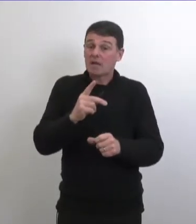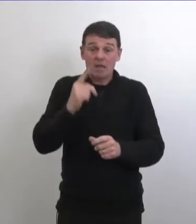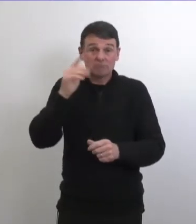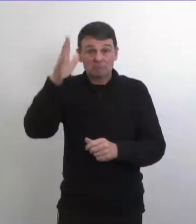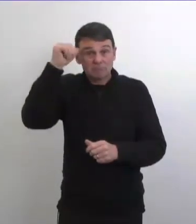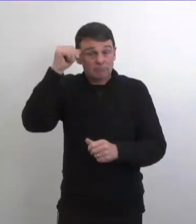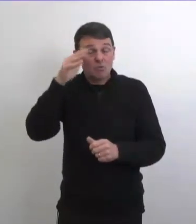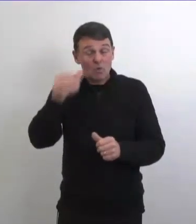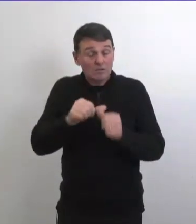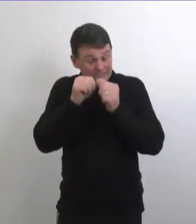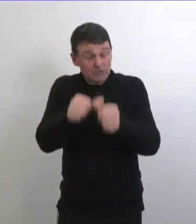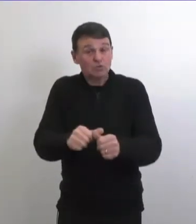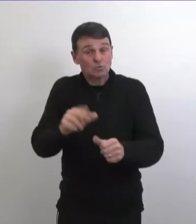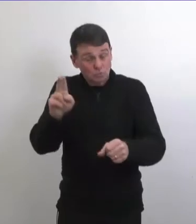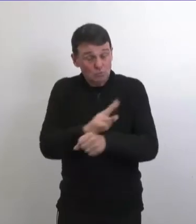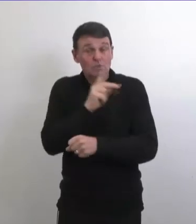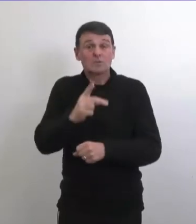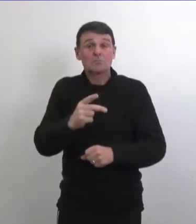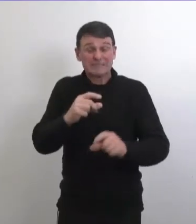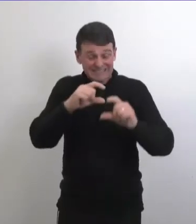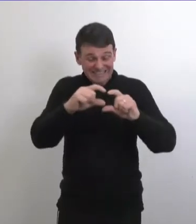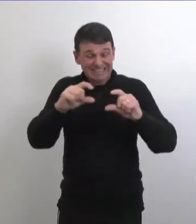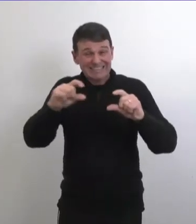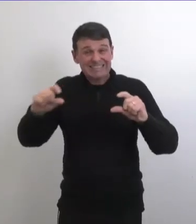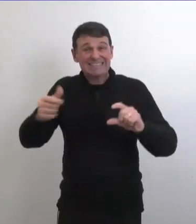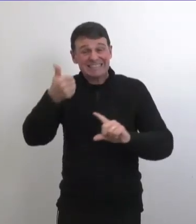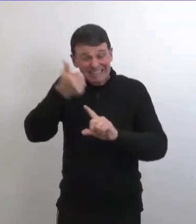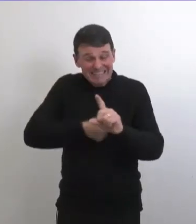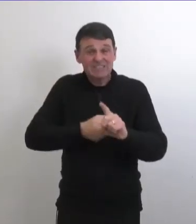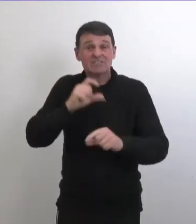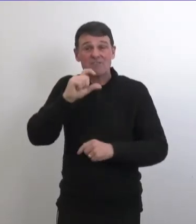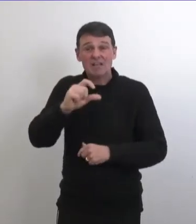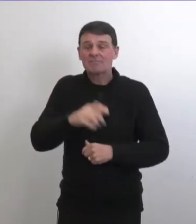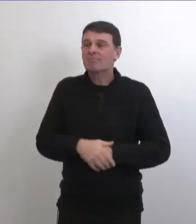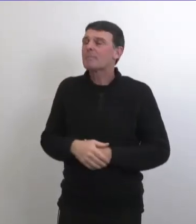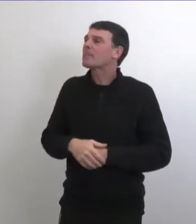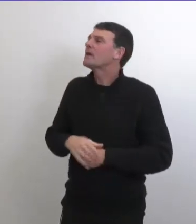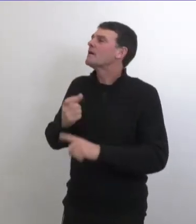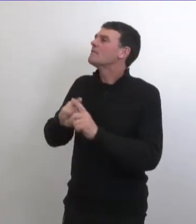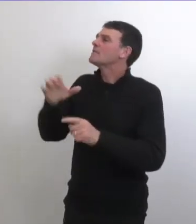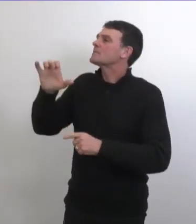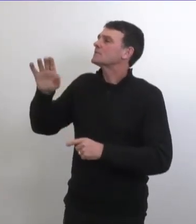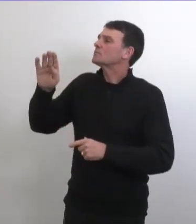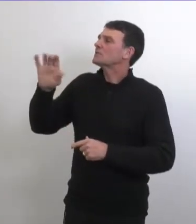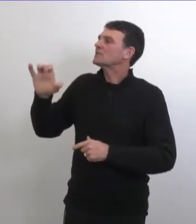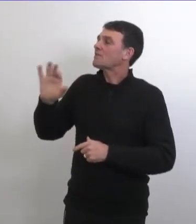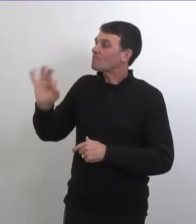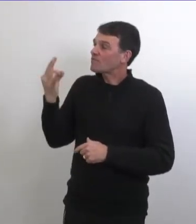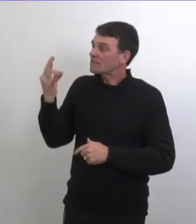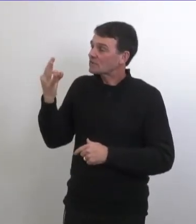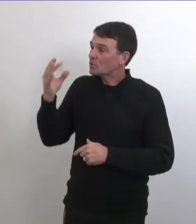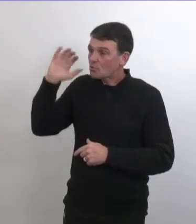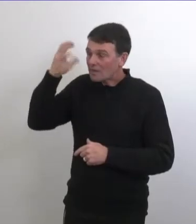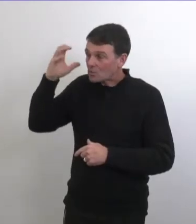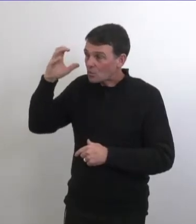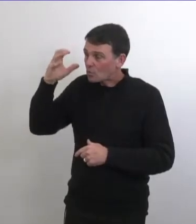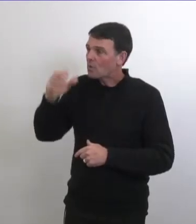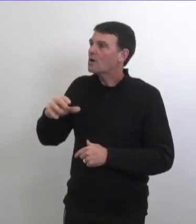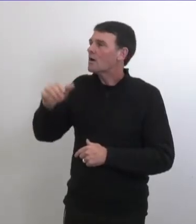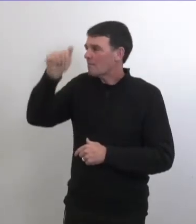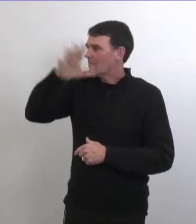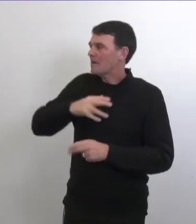dose à bon et siens et on va continuer à s'assurer qu'on utilise toutes les doses à bon et siens de cbc radio canada mohamed